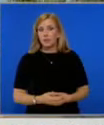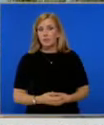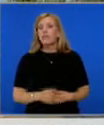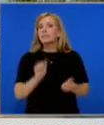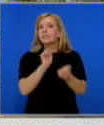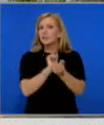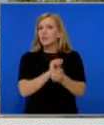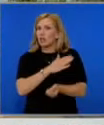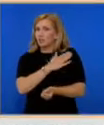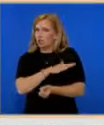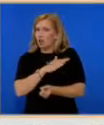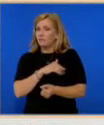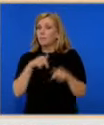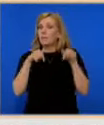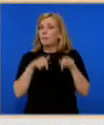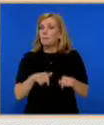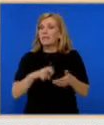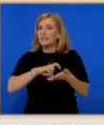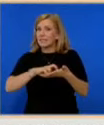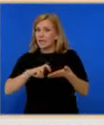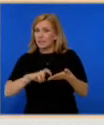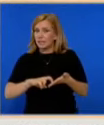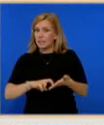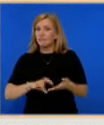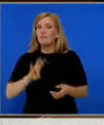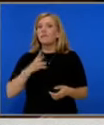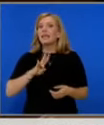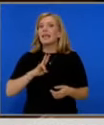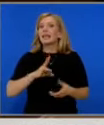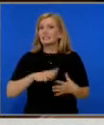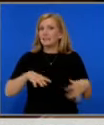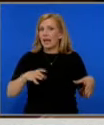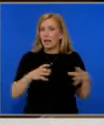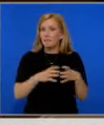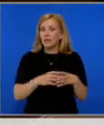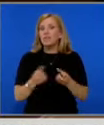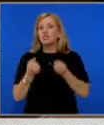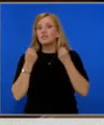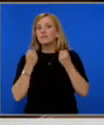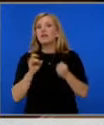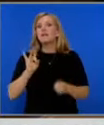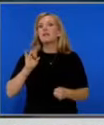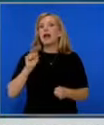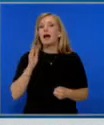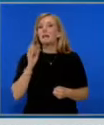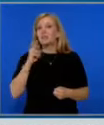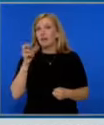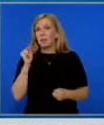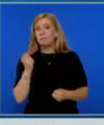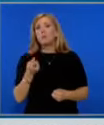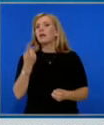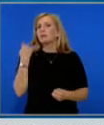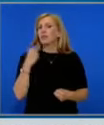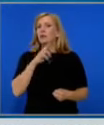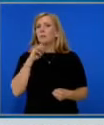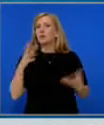Задържаният шеф на местни данъци и такси в община не се бърживее в Равда. Вчера разследващите намират 185 хиляди евро в каса,